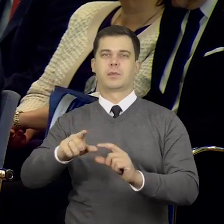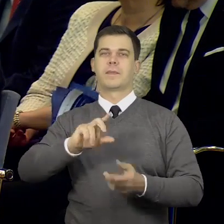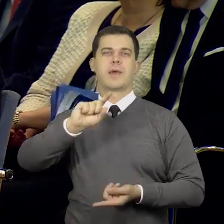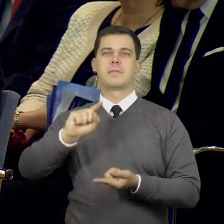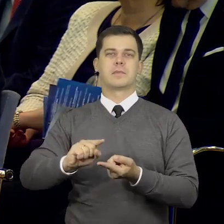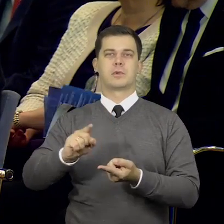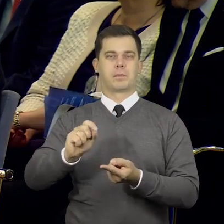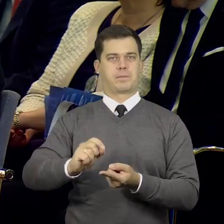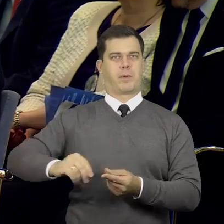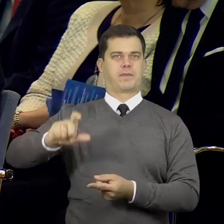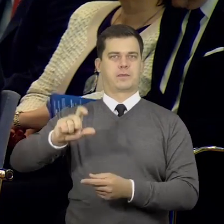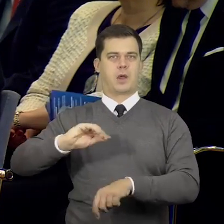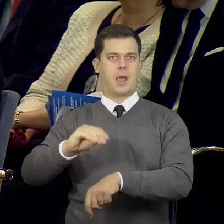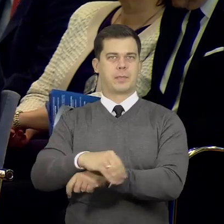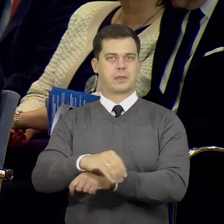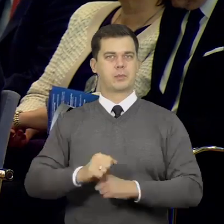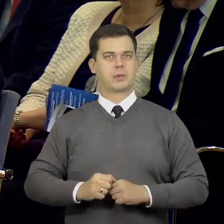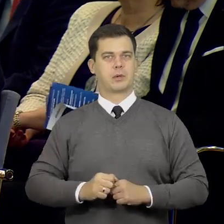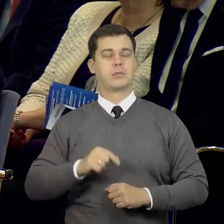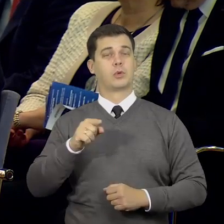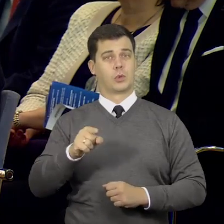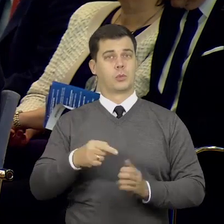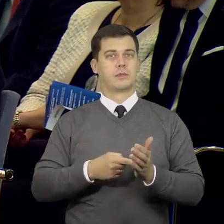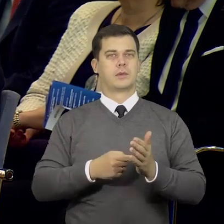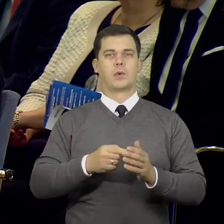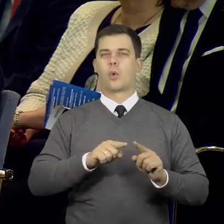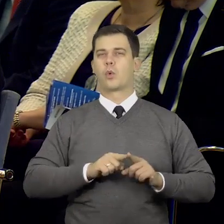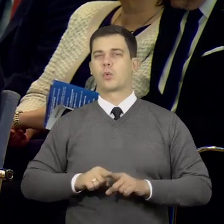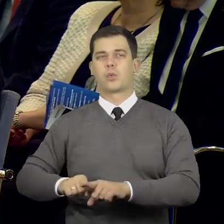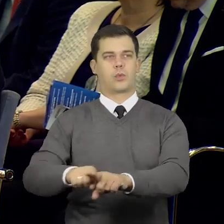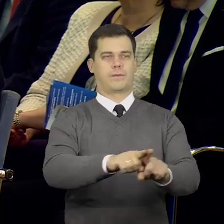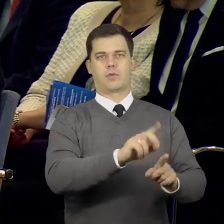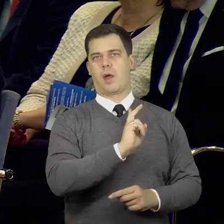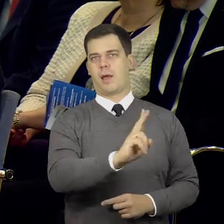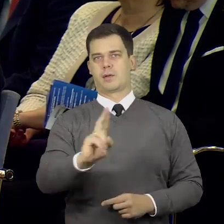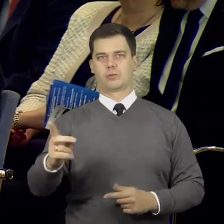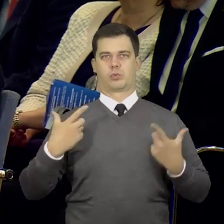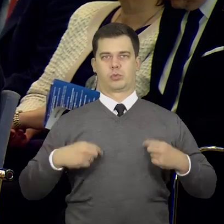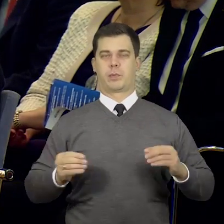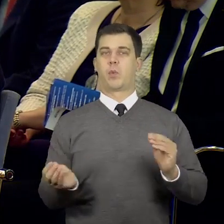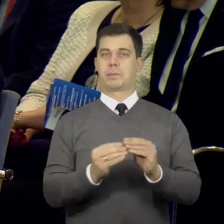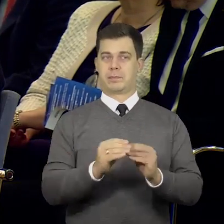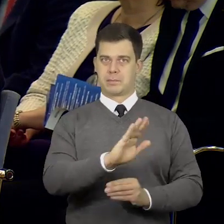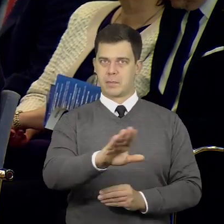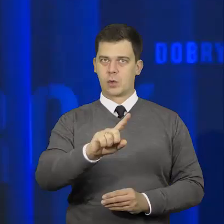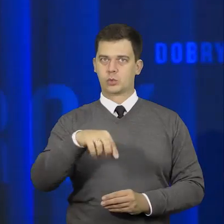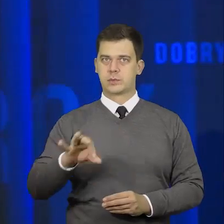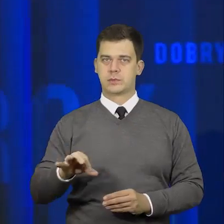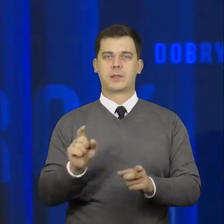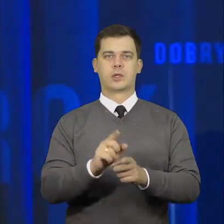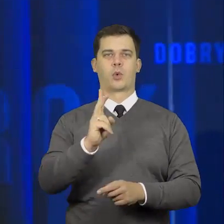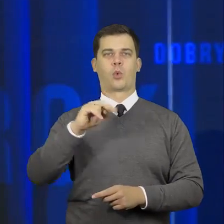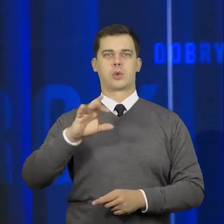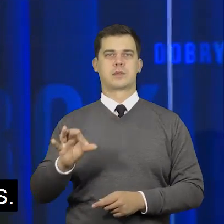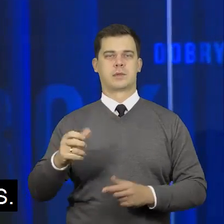minimalną, gwarantowaną podwyżką emerytury. Jest on jednakowy dla wszystkich ubezpieczonych, także